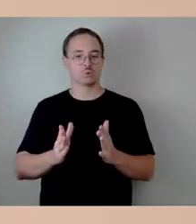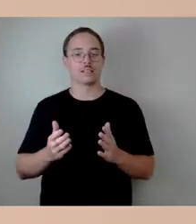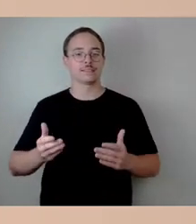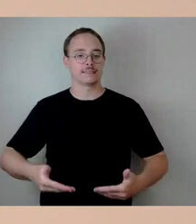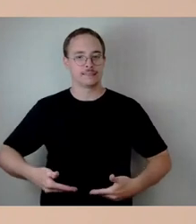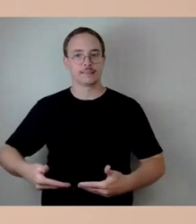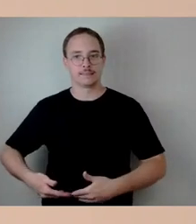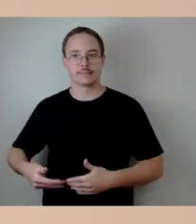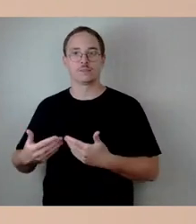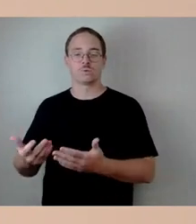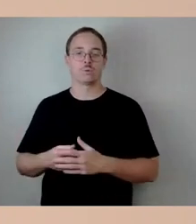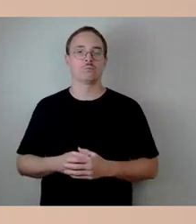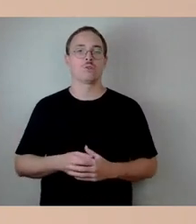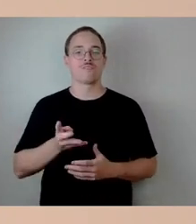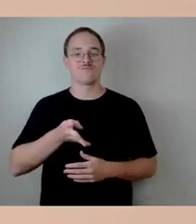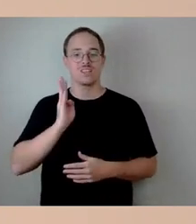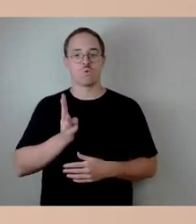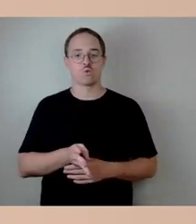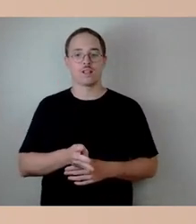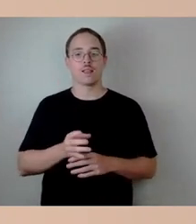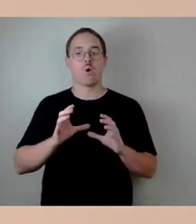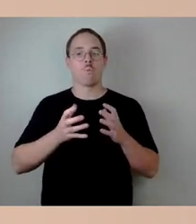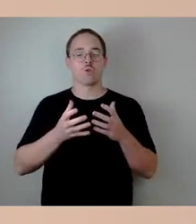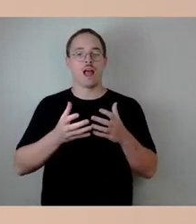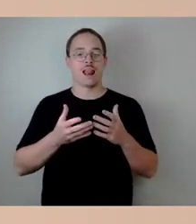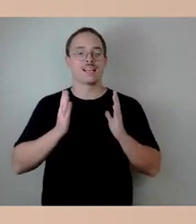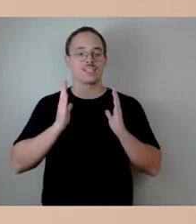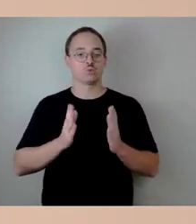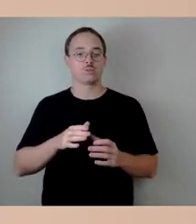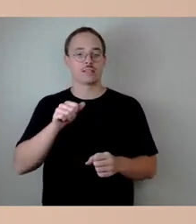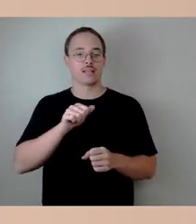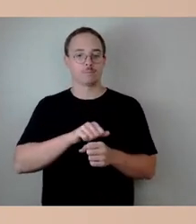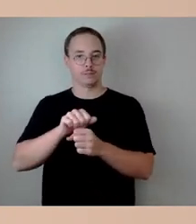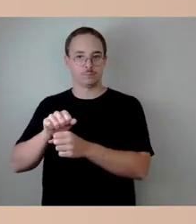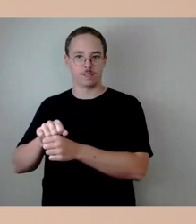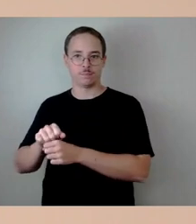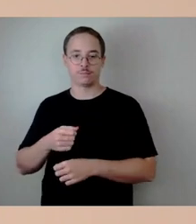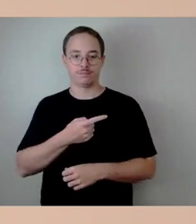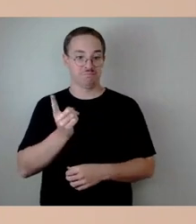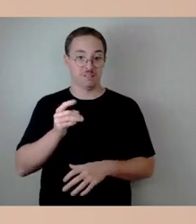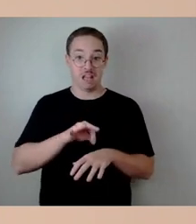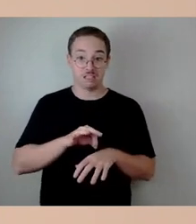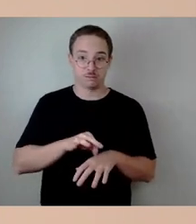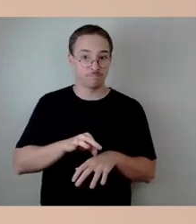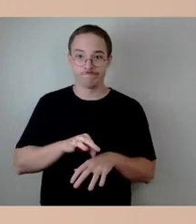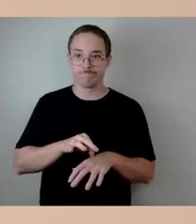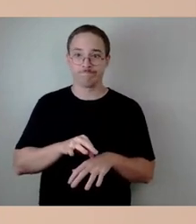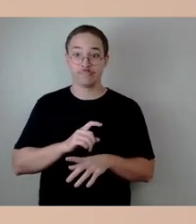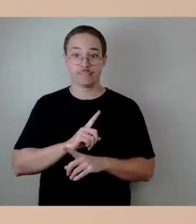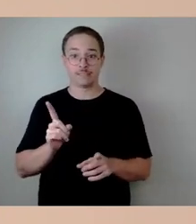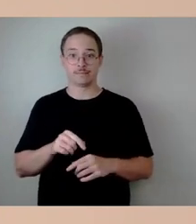keine Ärzte im kurativen Sinne. Das müssen Sie wissen. Ärzte sind niedergelassene Ärzte, die